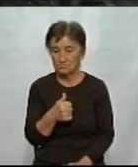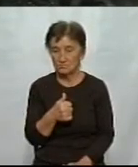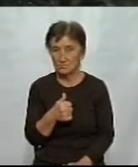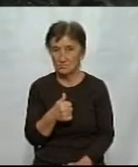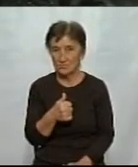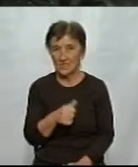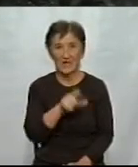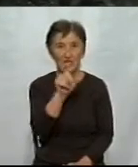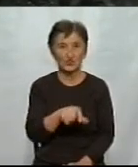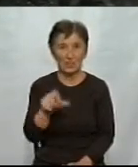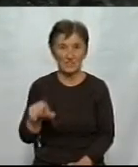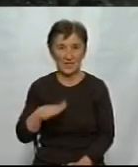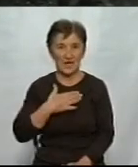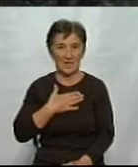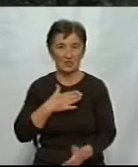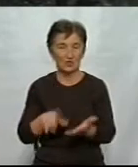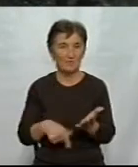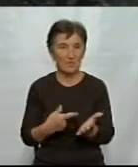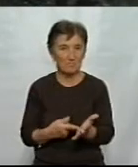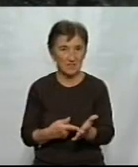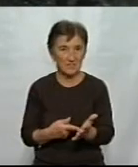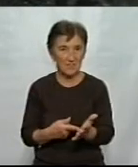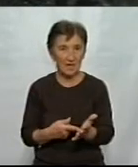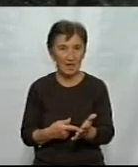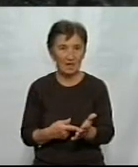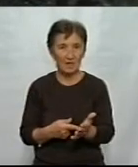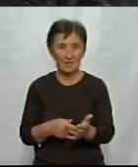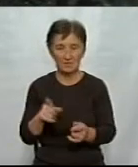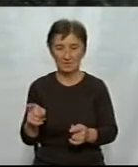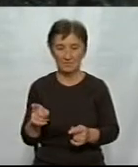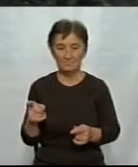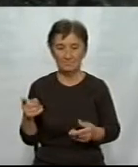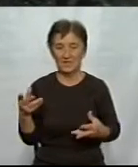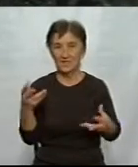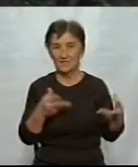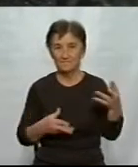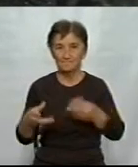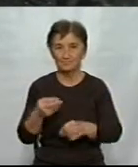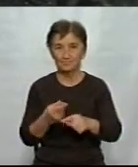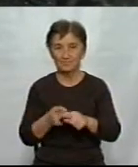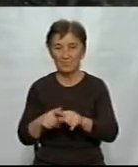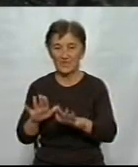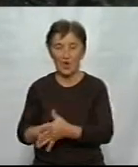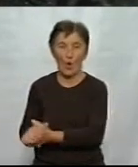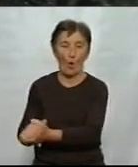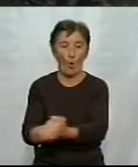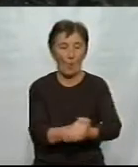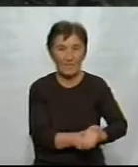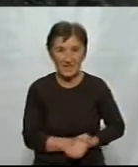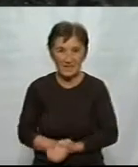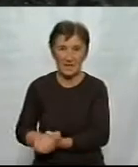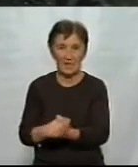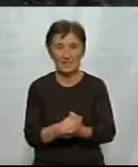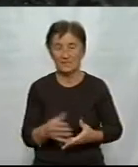Жителі нашого міста, а це житлово-будівельні, які об'єдналися в житлово